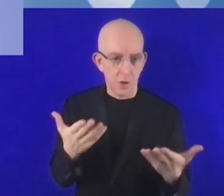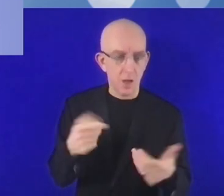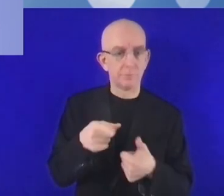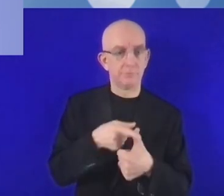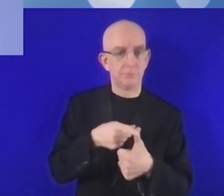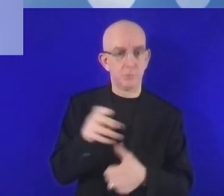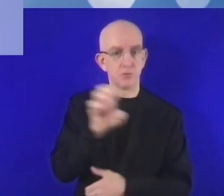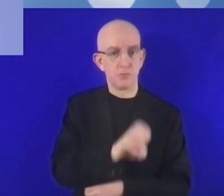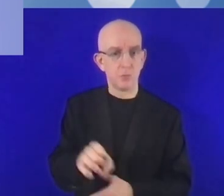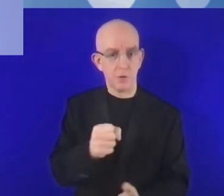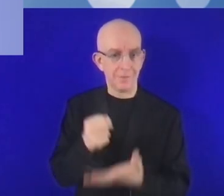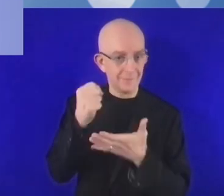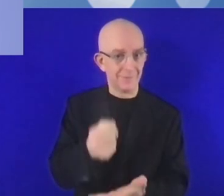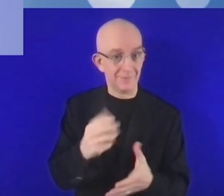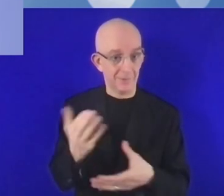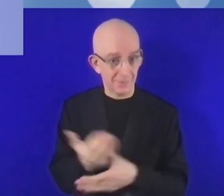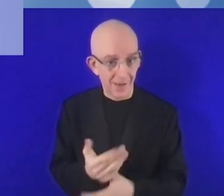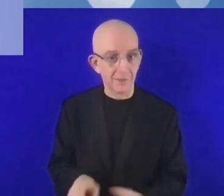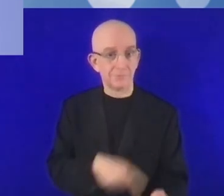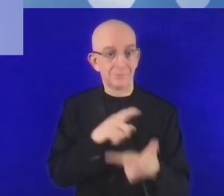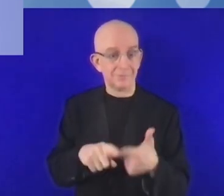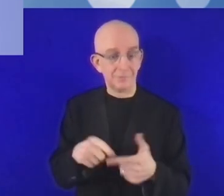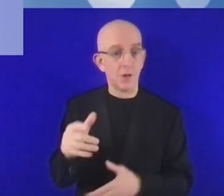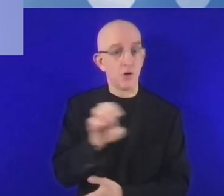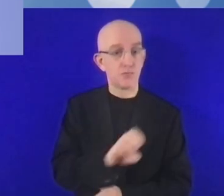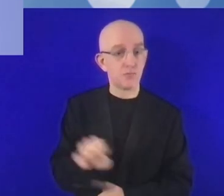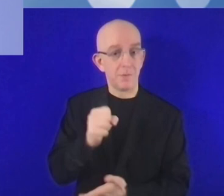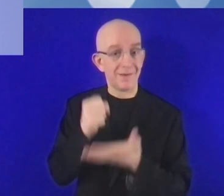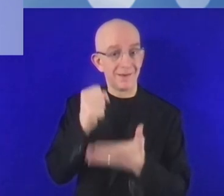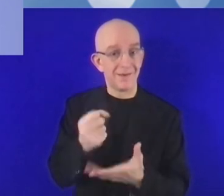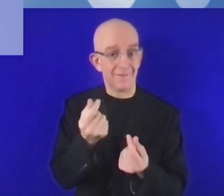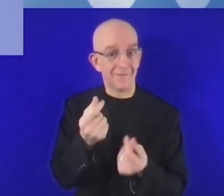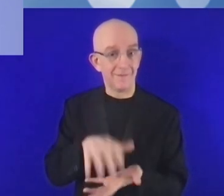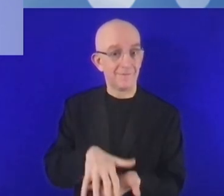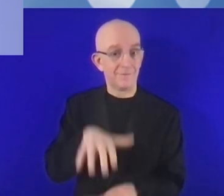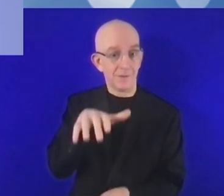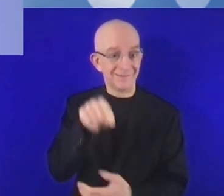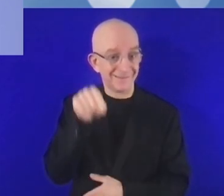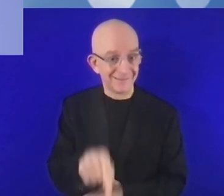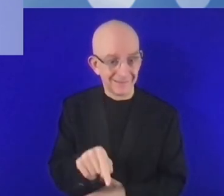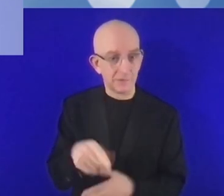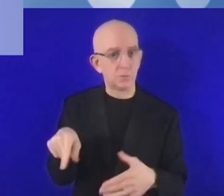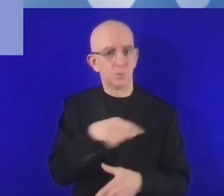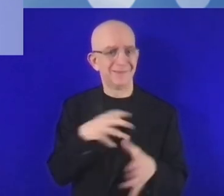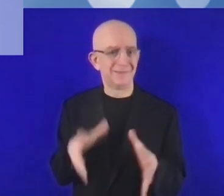صاحب مصلحة مالية،